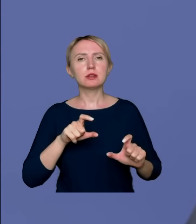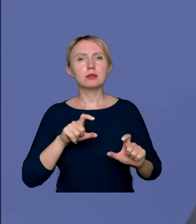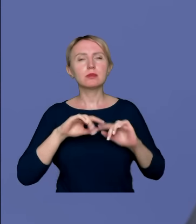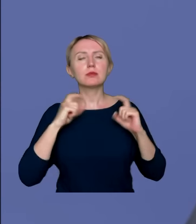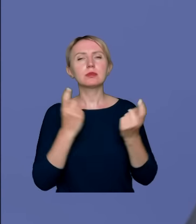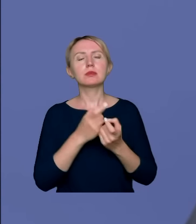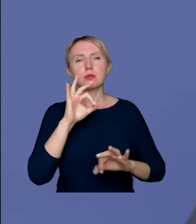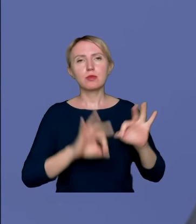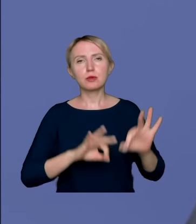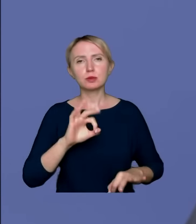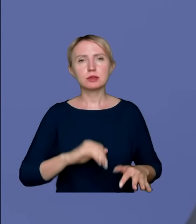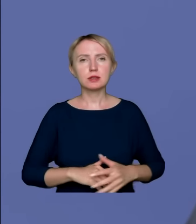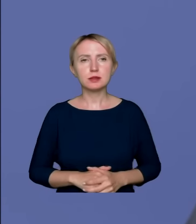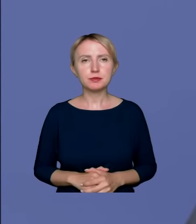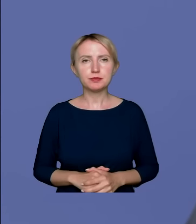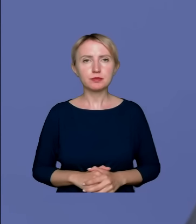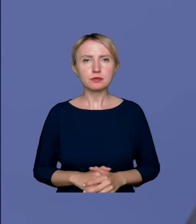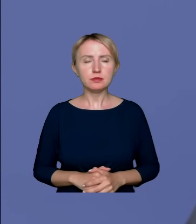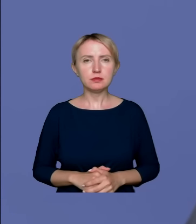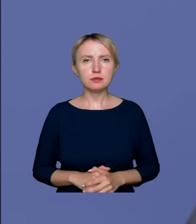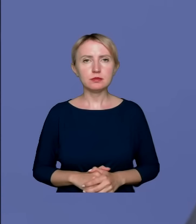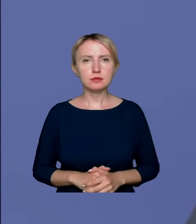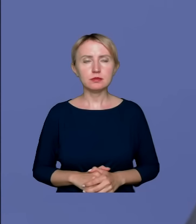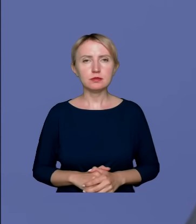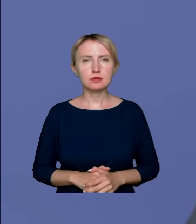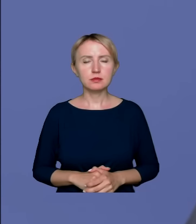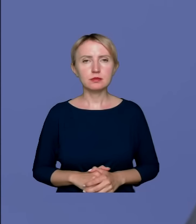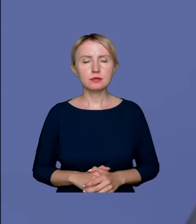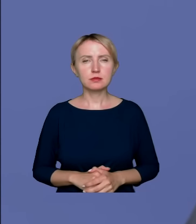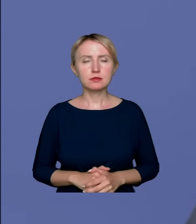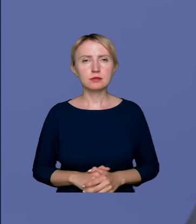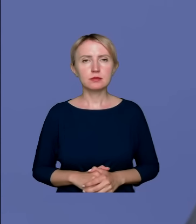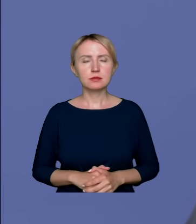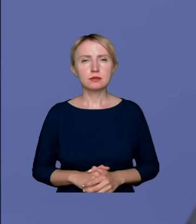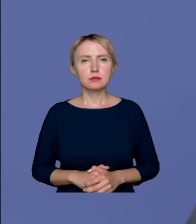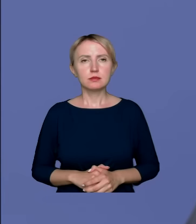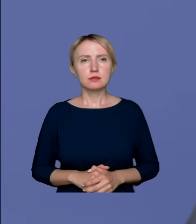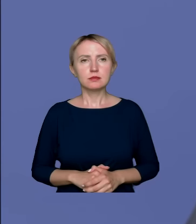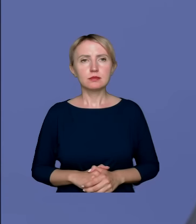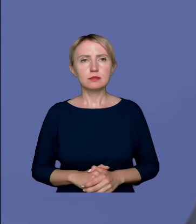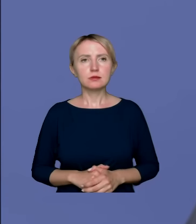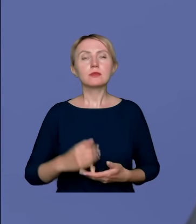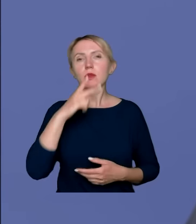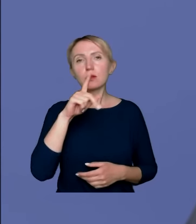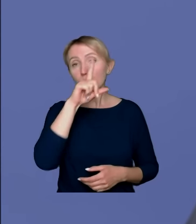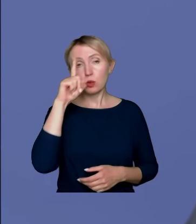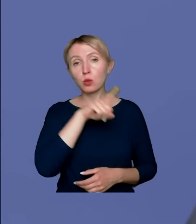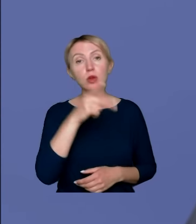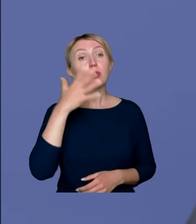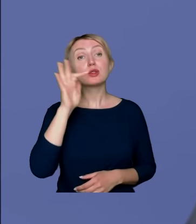podczas tego fragmentu obrad senatu, dowodzi tego, że ci ludzie dobrze wiedzą, co